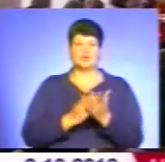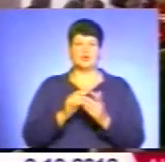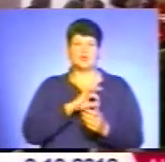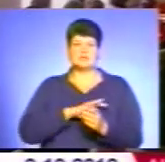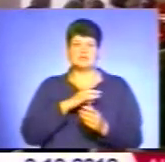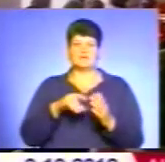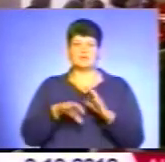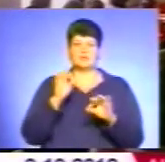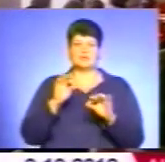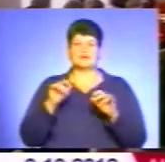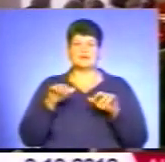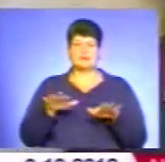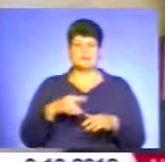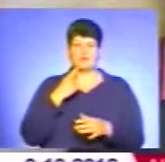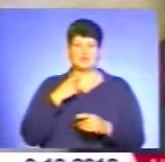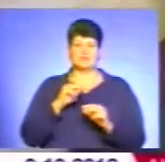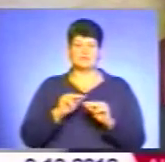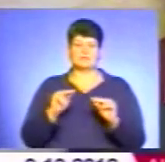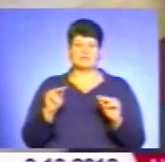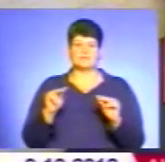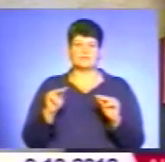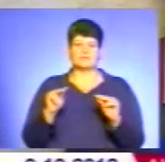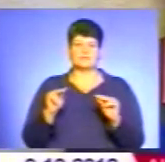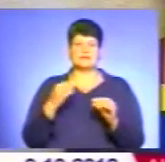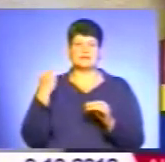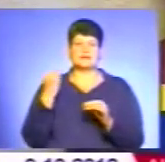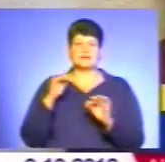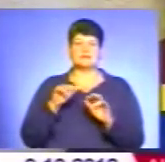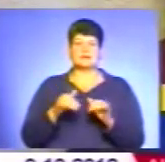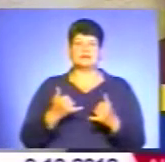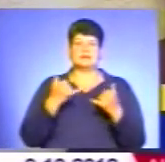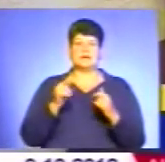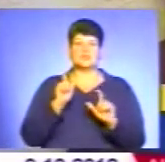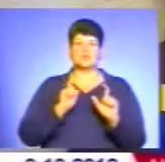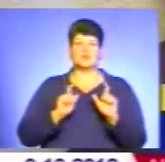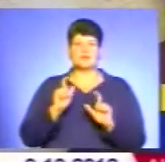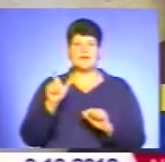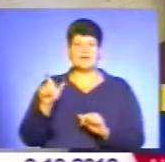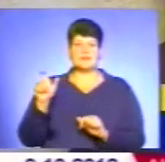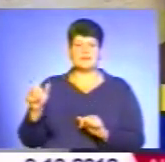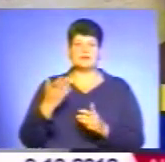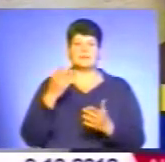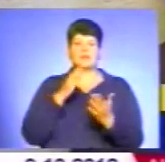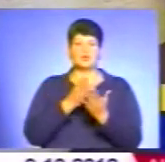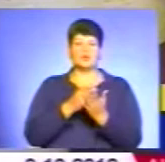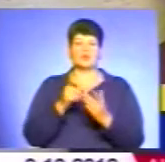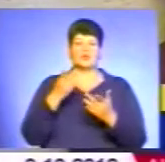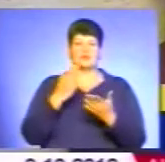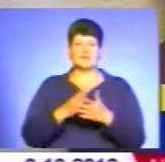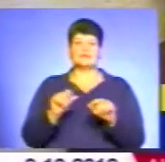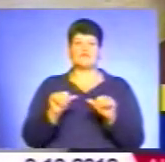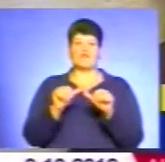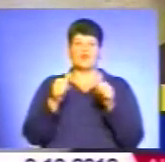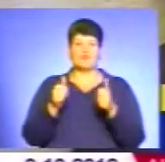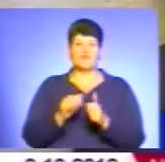дільницях, кажуть викладачі. Надзвичайно цікавий захід для студентів, метою якого є сформувати